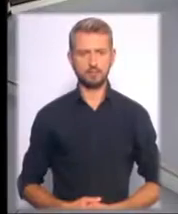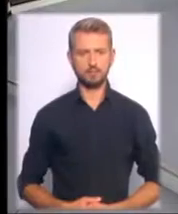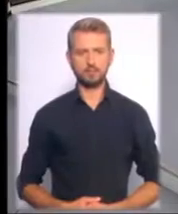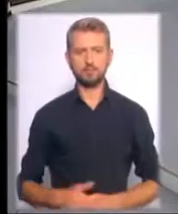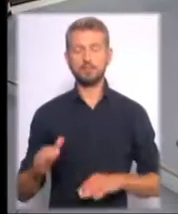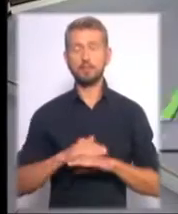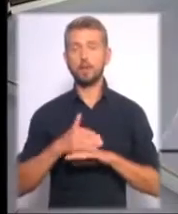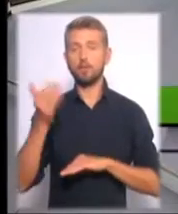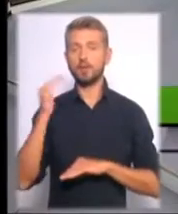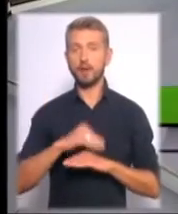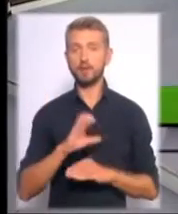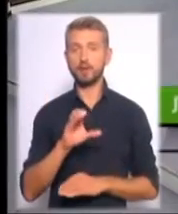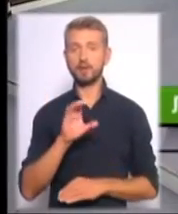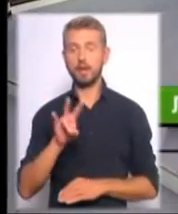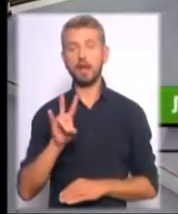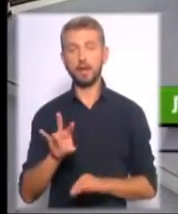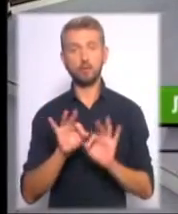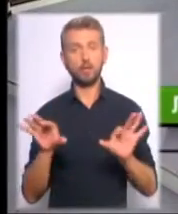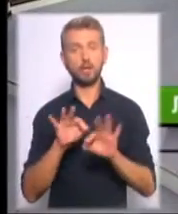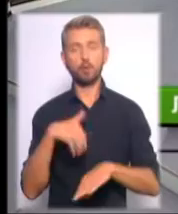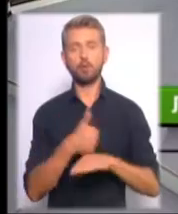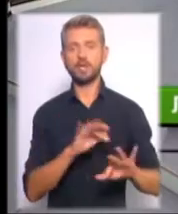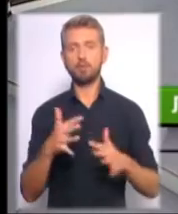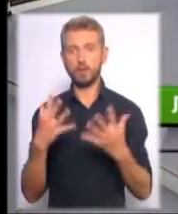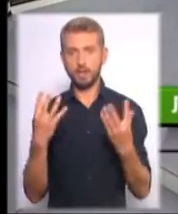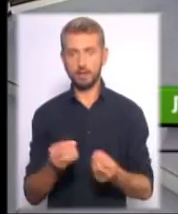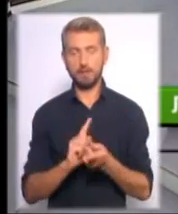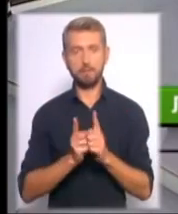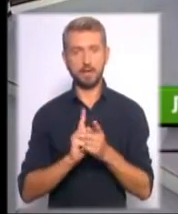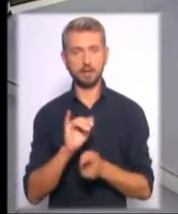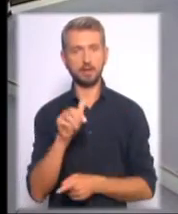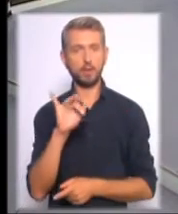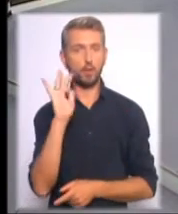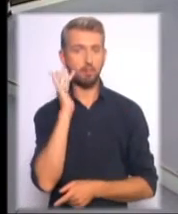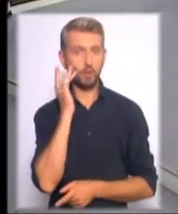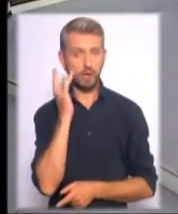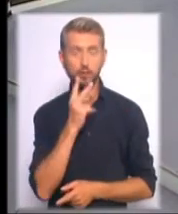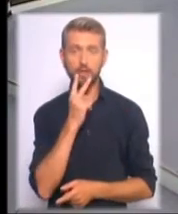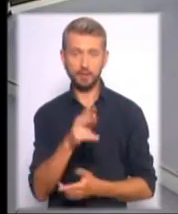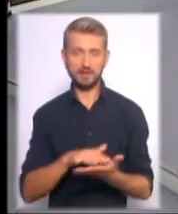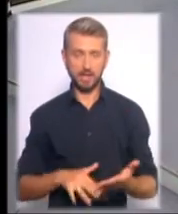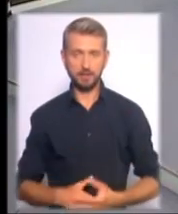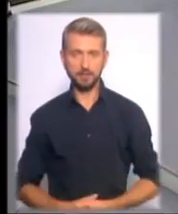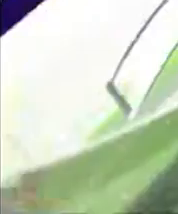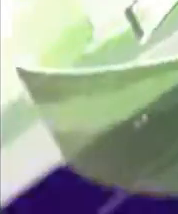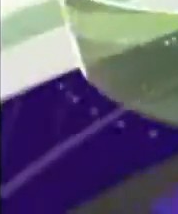Добрий вечір, СТН оглядає головні події дня. У студії працюють Лілія Гулей та Ігор Бондаренко. Дивіться у програмі.